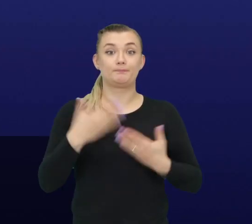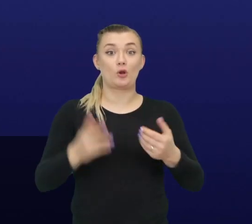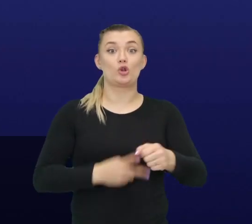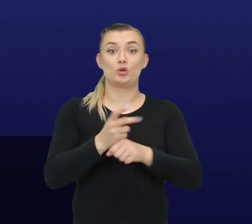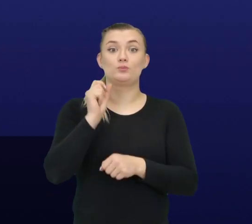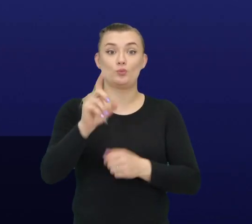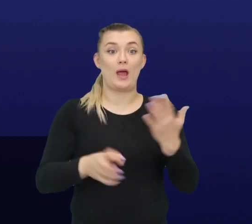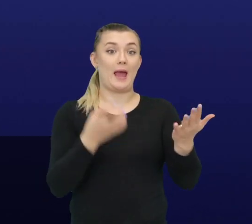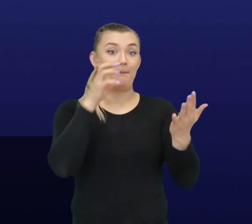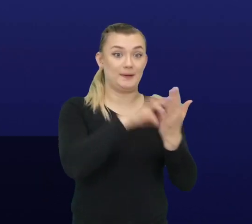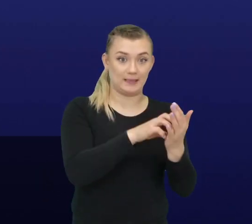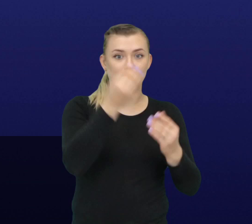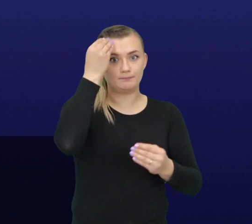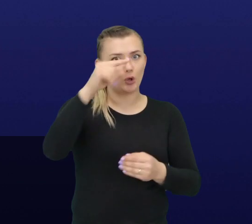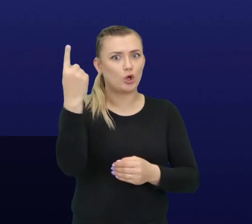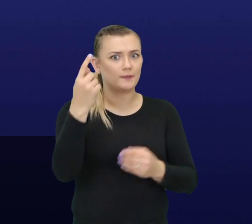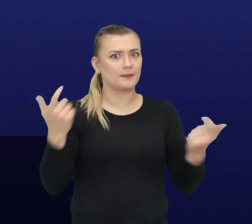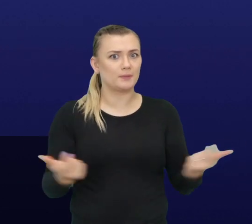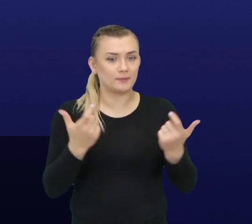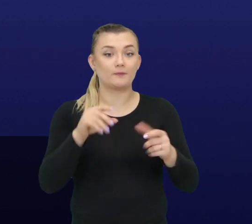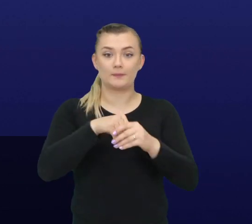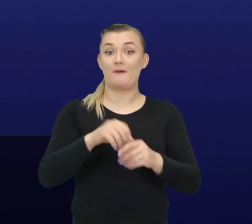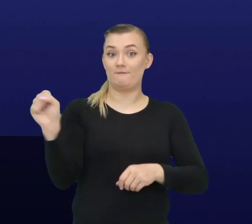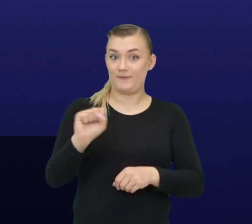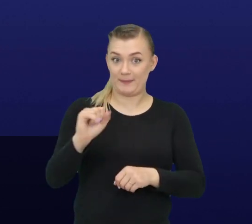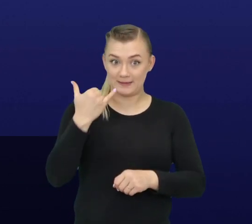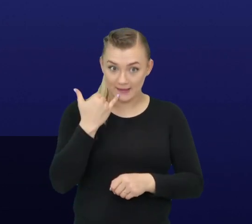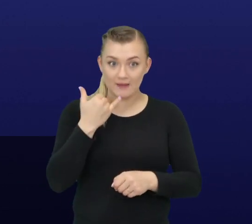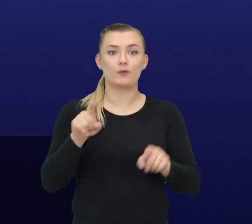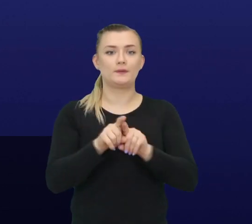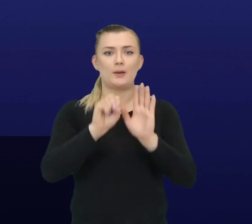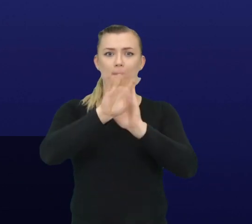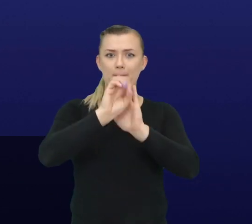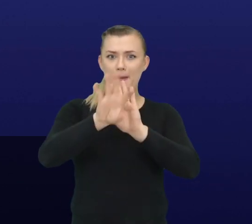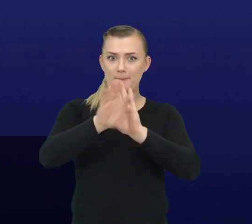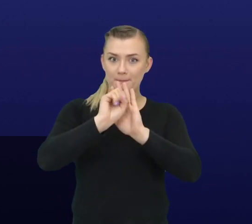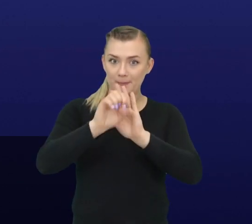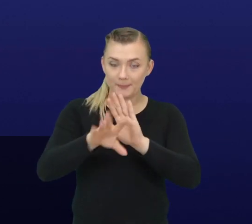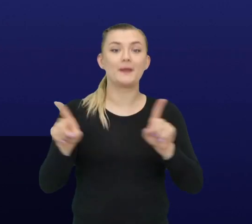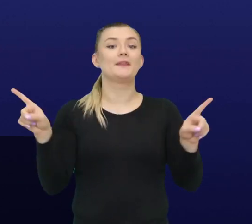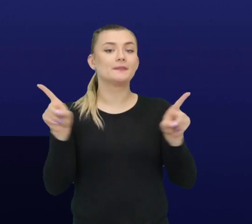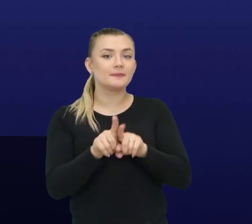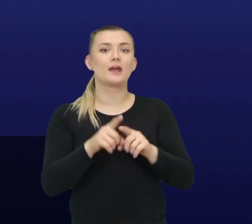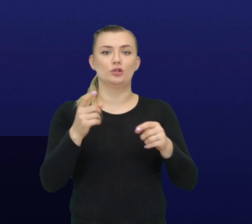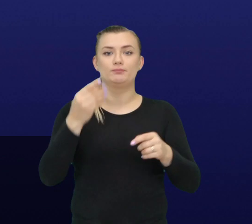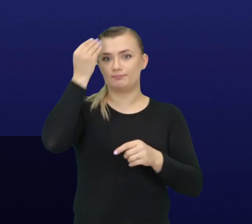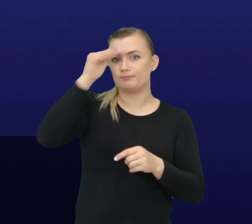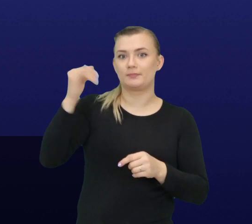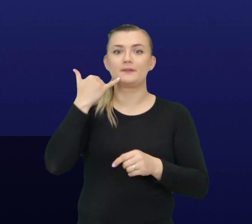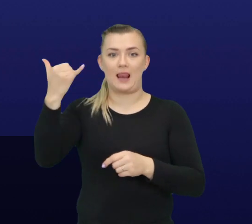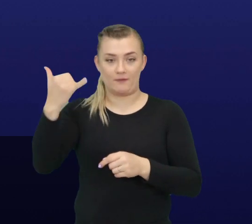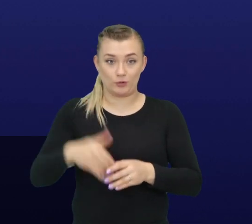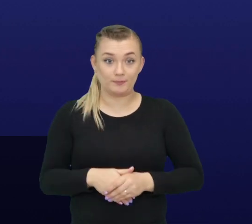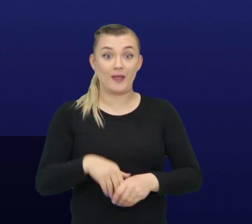Dostępne w aplikacji metody ostrzegania o niebezpieczeństwie to wibracje w telefonie, latarka w telefonie, połączenia